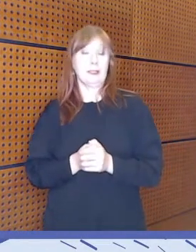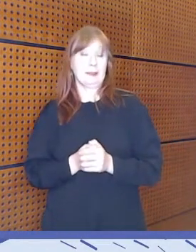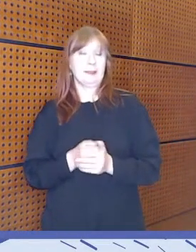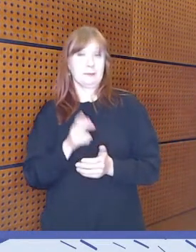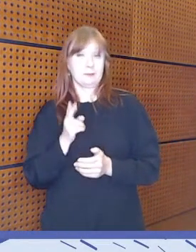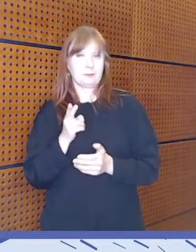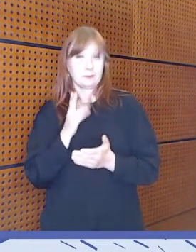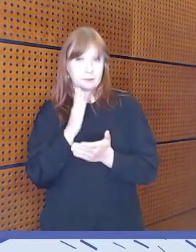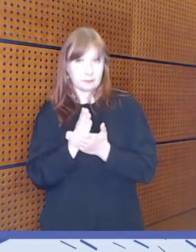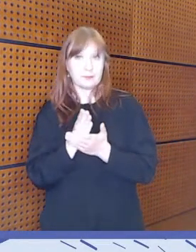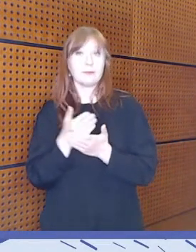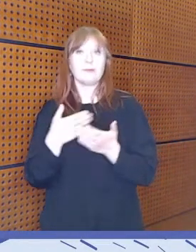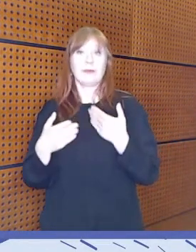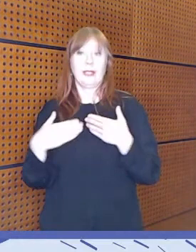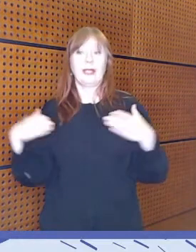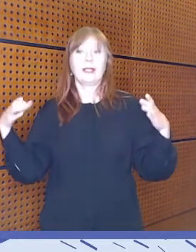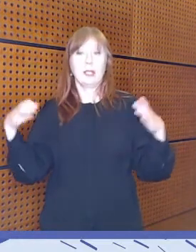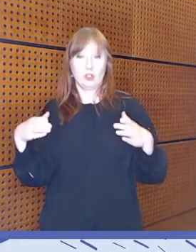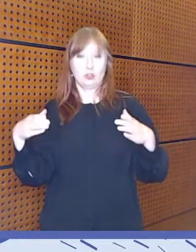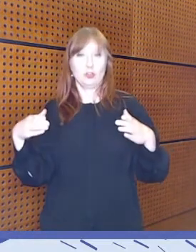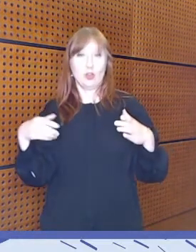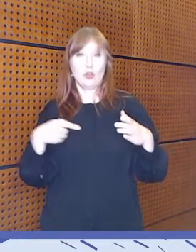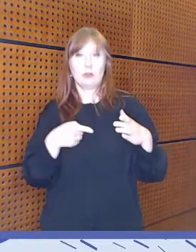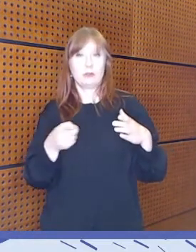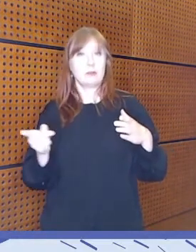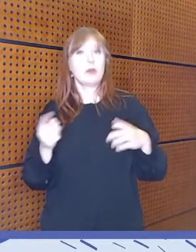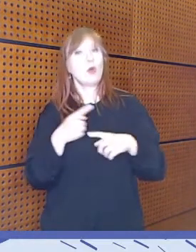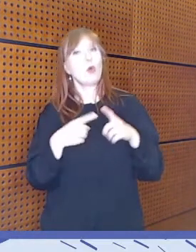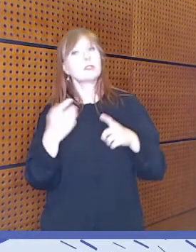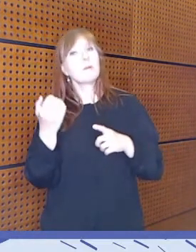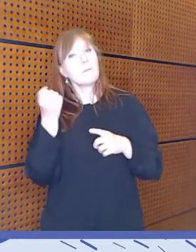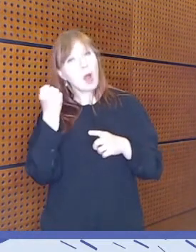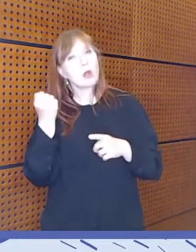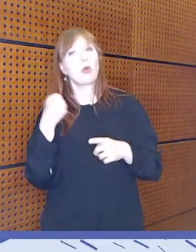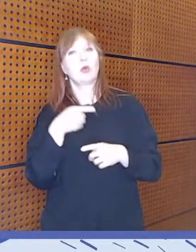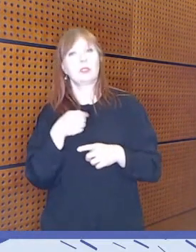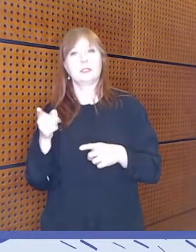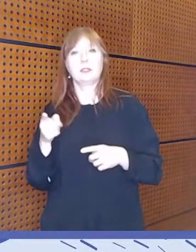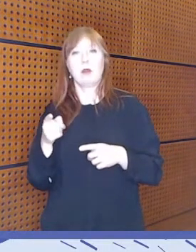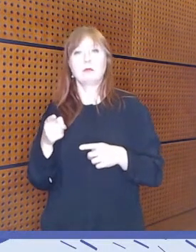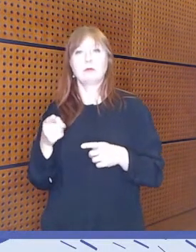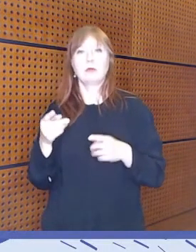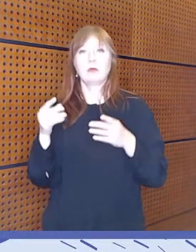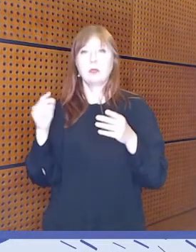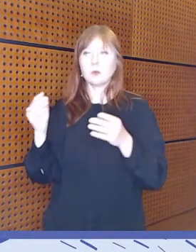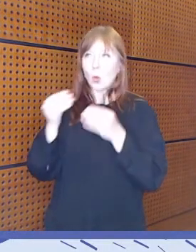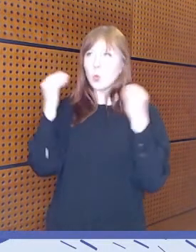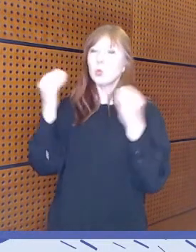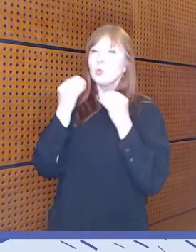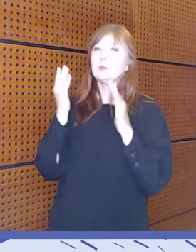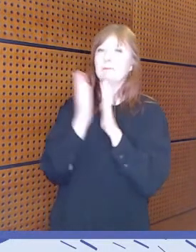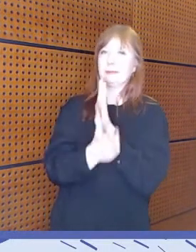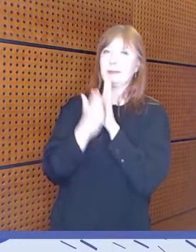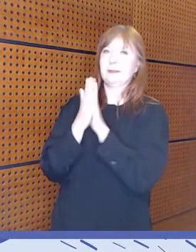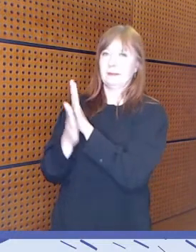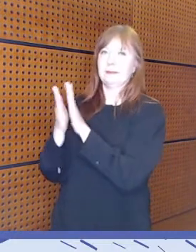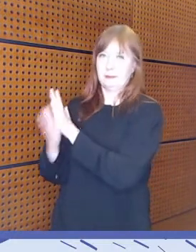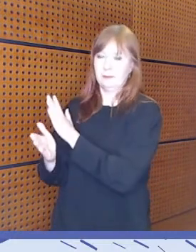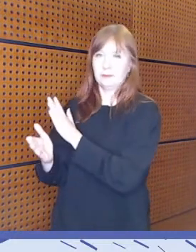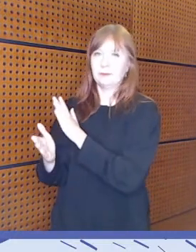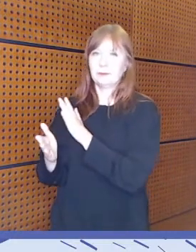henkilöstölle mahdollistetaan se osallisuus sinne koulutuksiin. Ja sitten, että